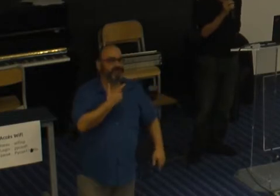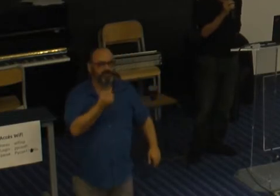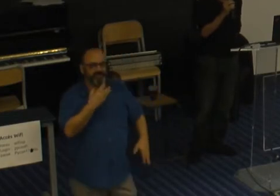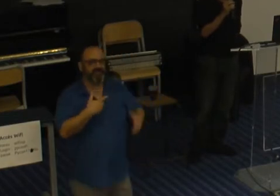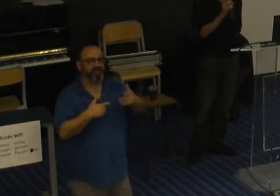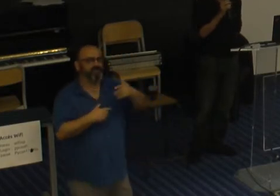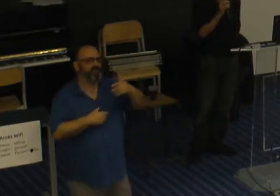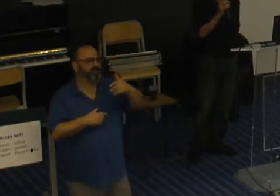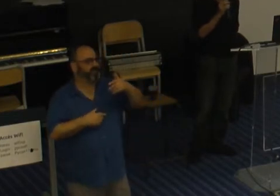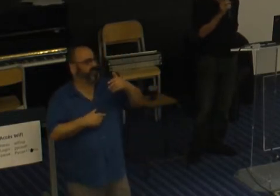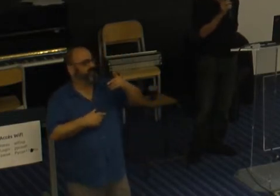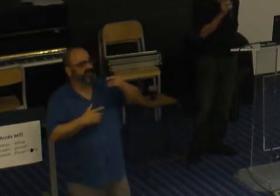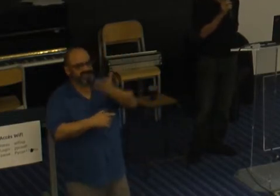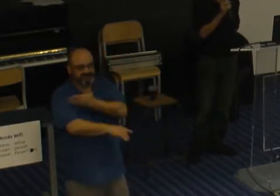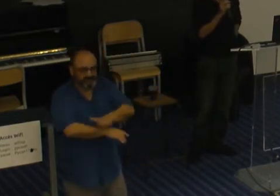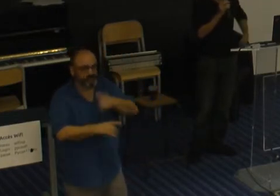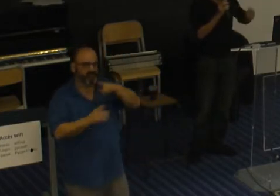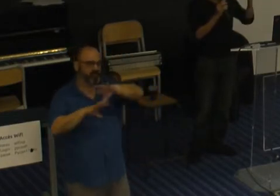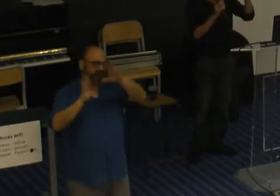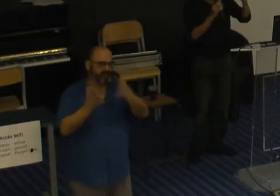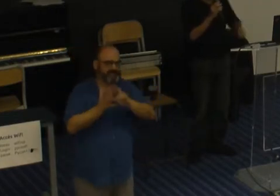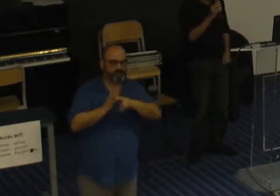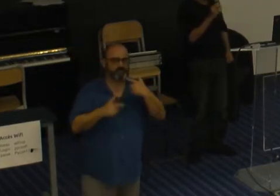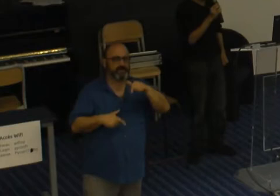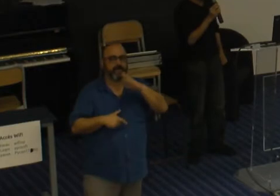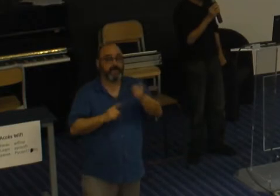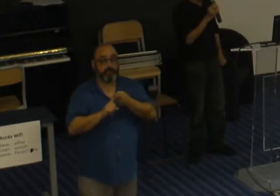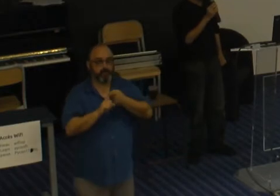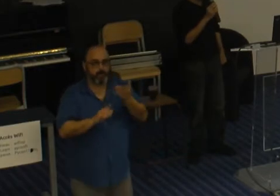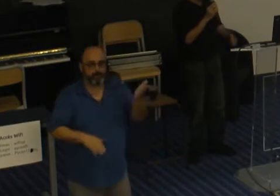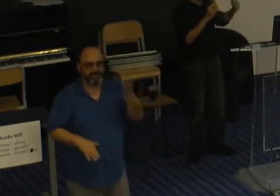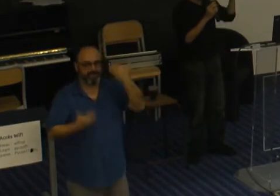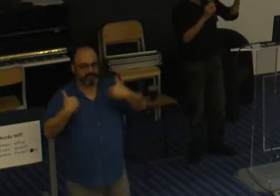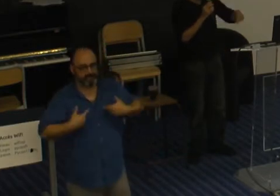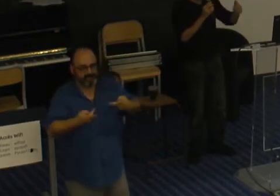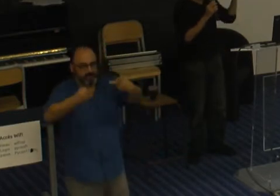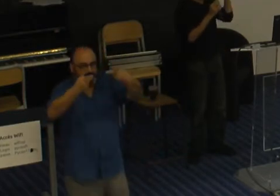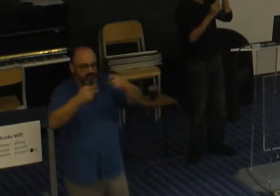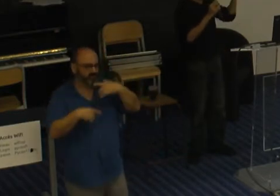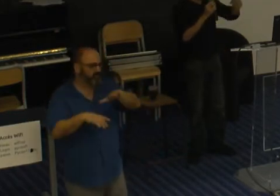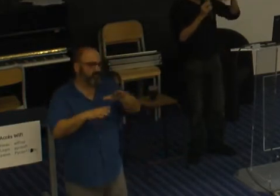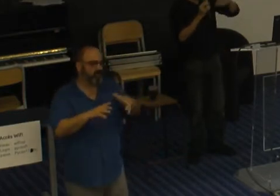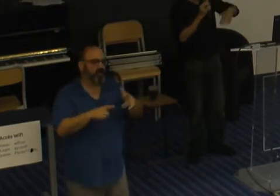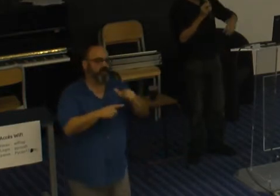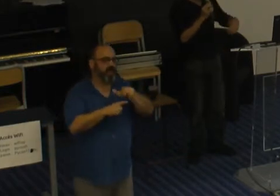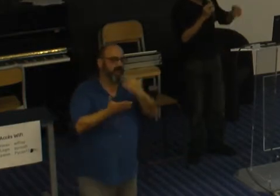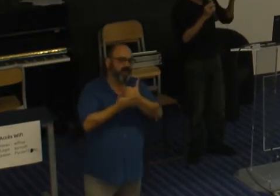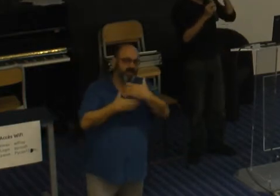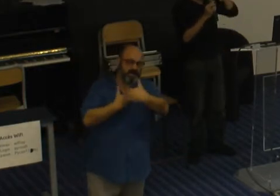non, dans la tech, c'est la méritocratie qui prime. On oublie le rôle du réseau, de la classe sociale, des origines.